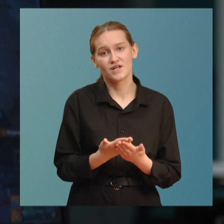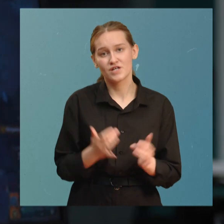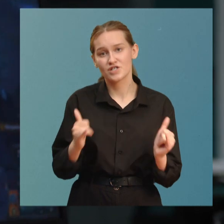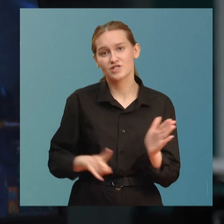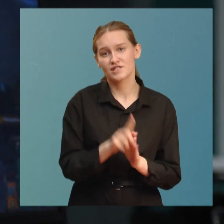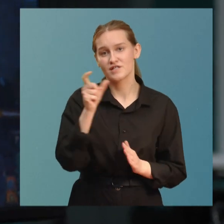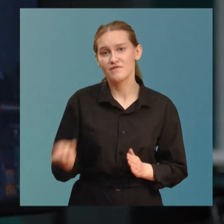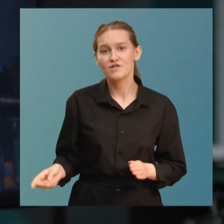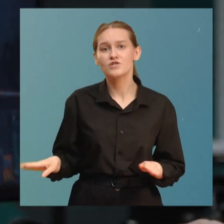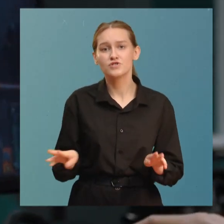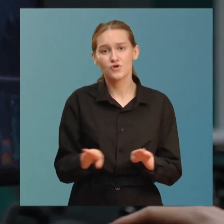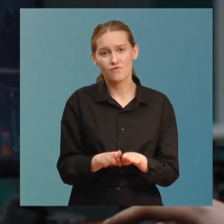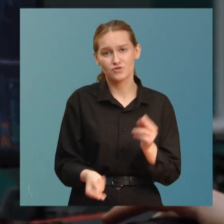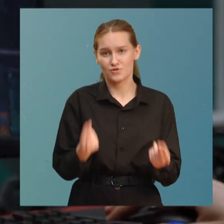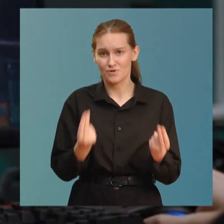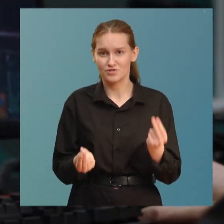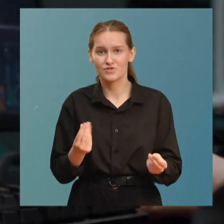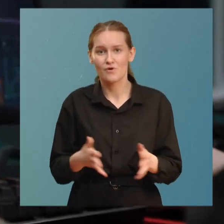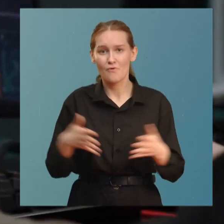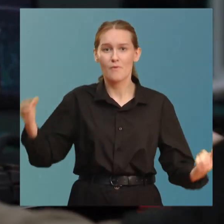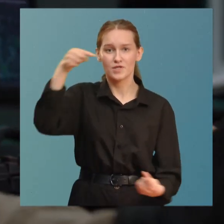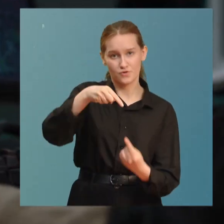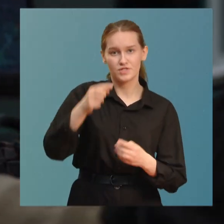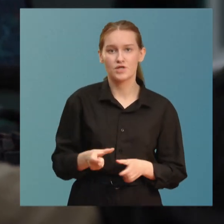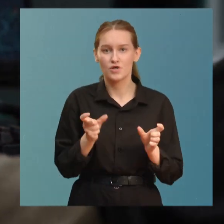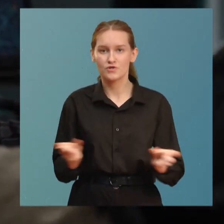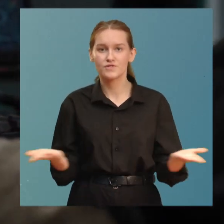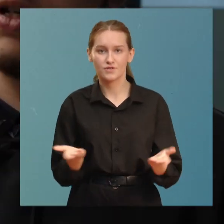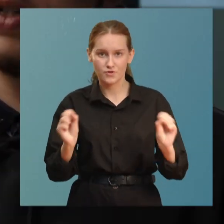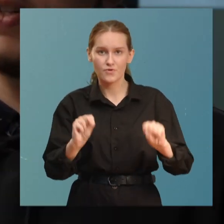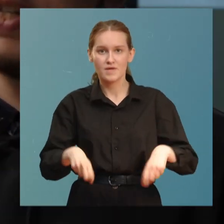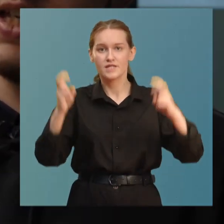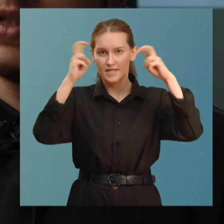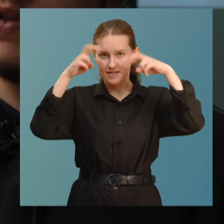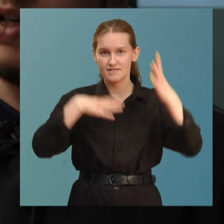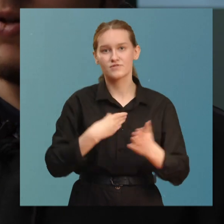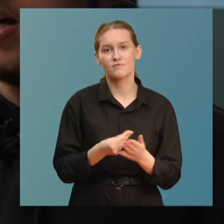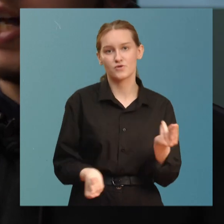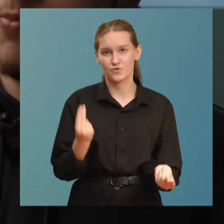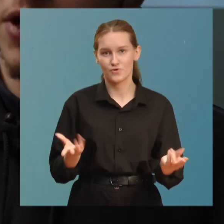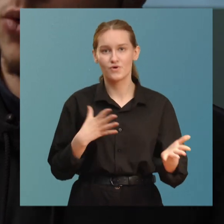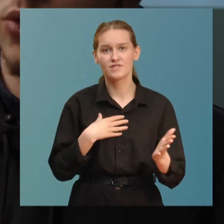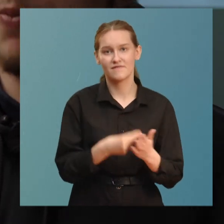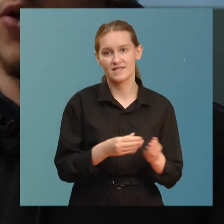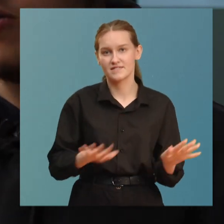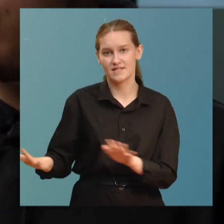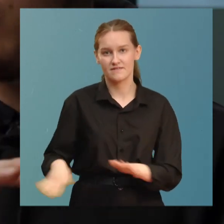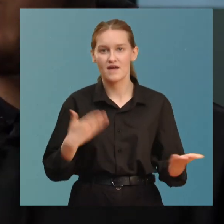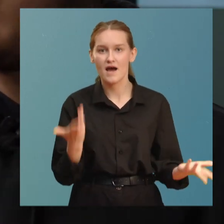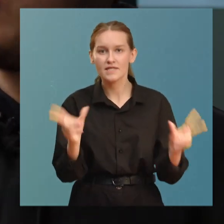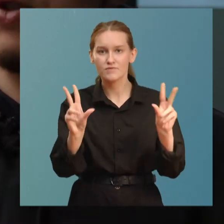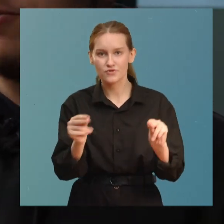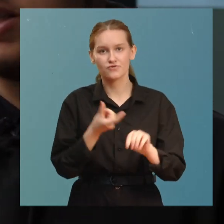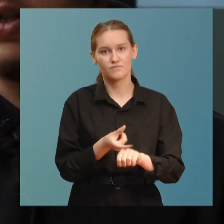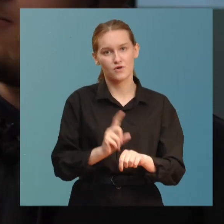новичков шутеры больше всего подходят. Люди, которые умеют анализировать свою игру, свои действия, они придут к успеху